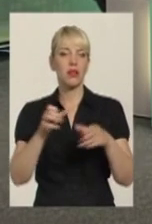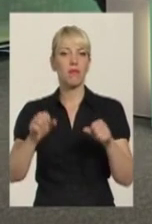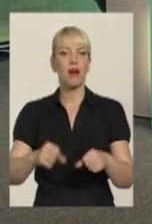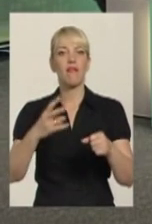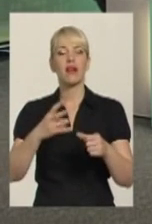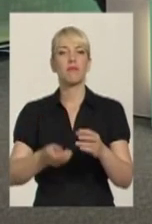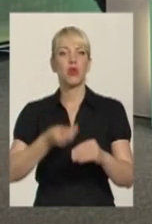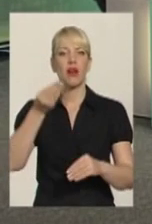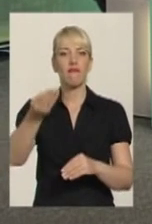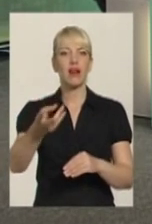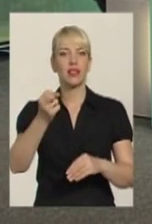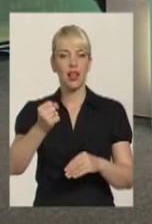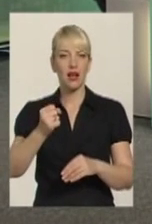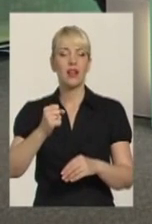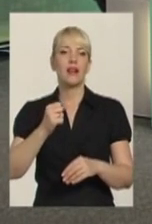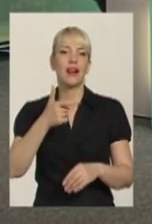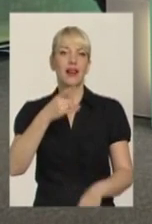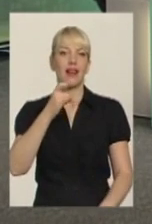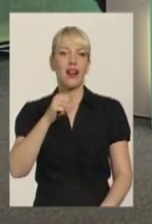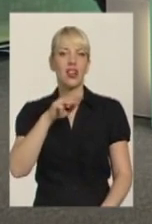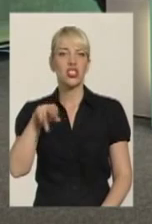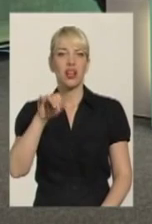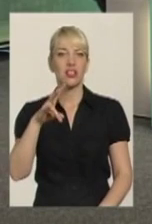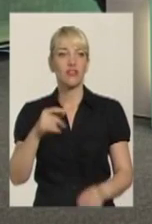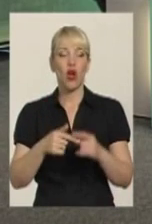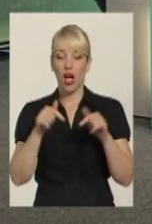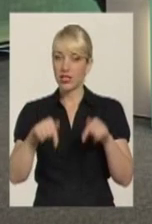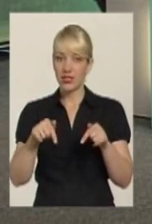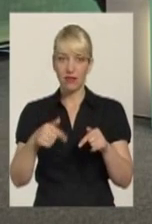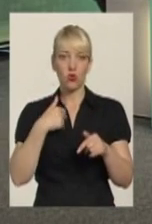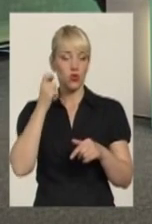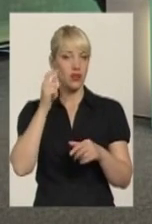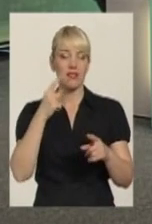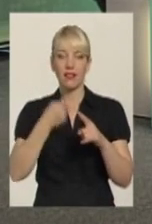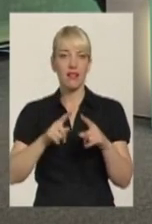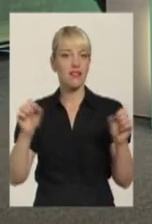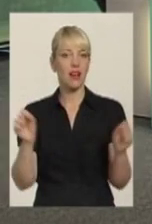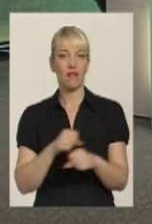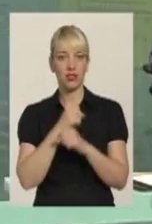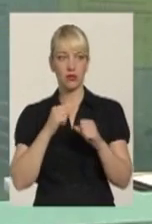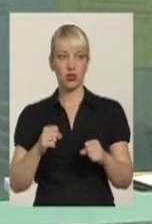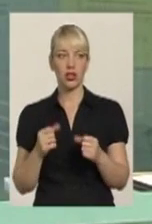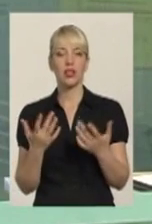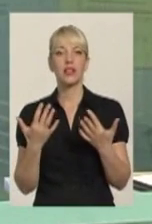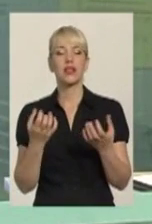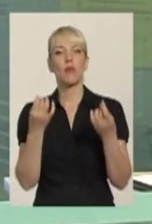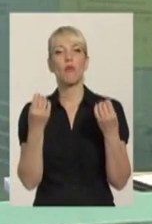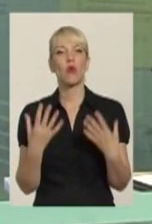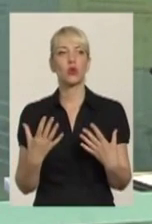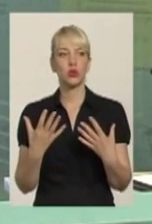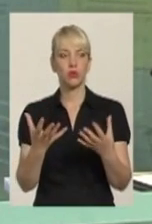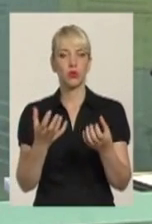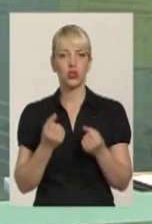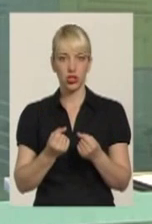громадянство і претендувати на отримання громадянства. Це реально невозможне сьогодні. Наскільки просто отримати громадянство у Вірменії,